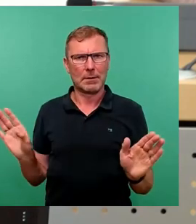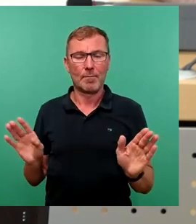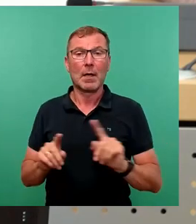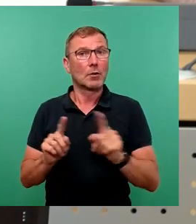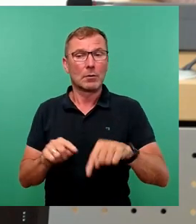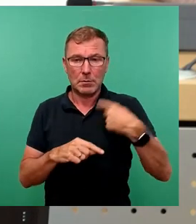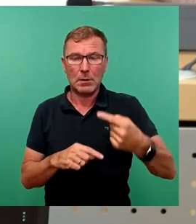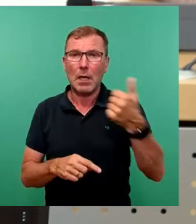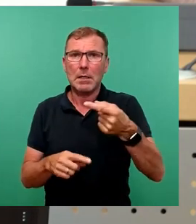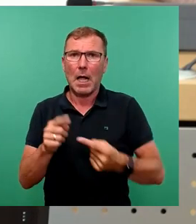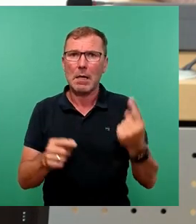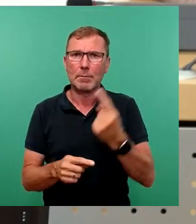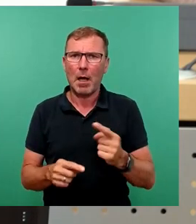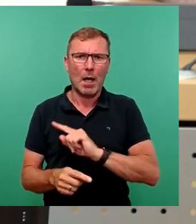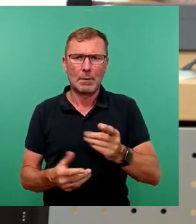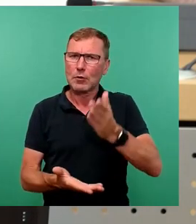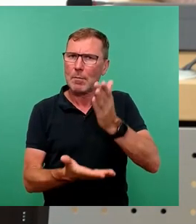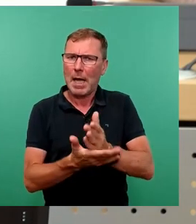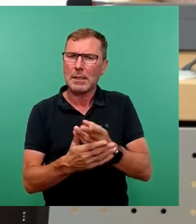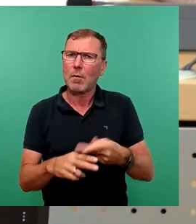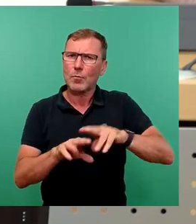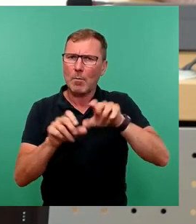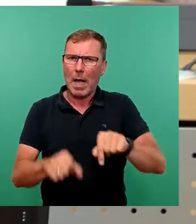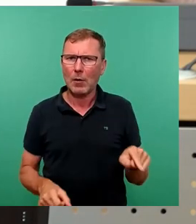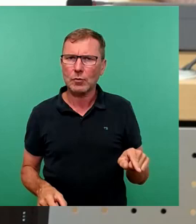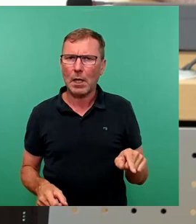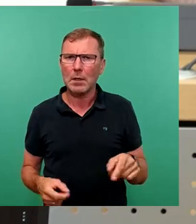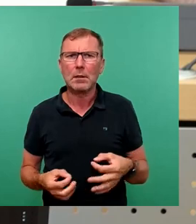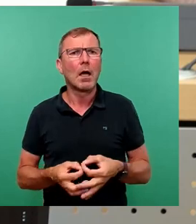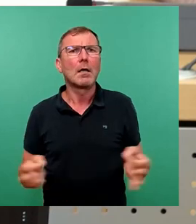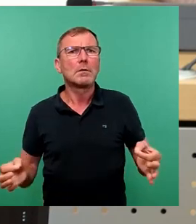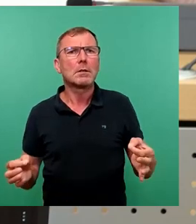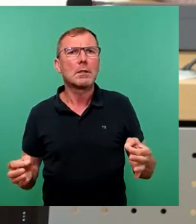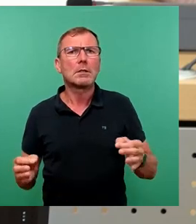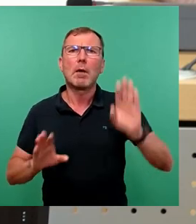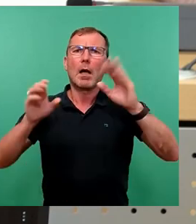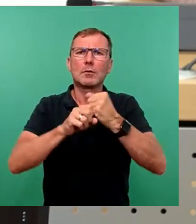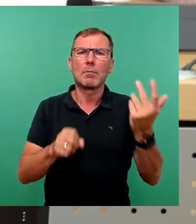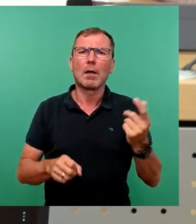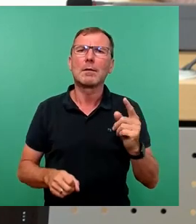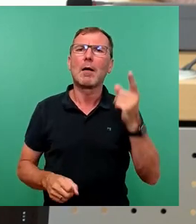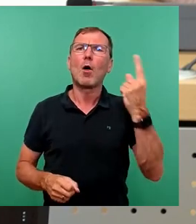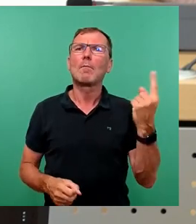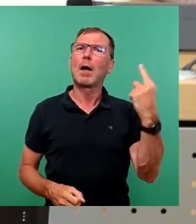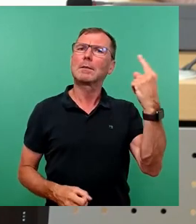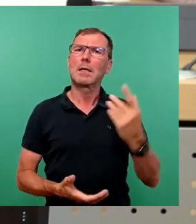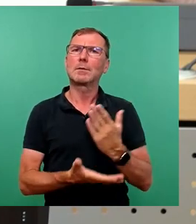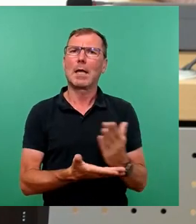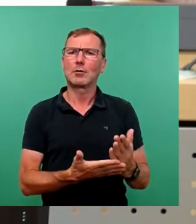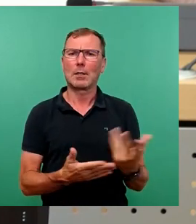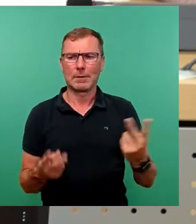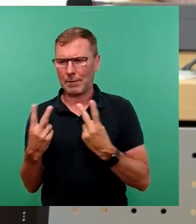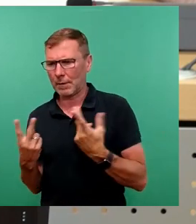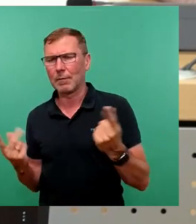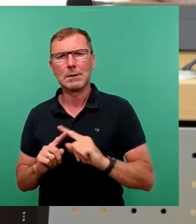anderthalb Jahre bis zum Ende des Doppelhaushaltes absolut nichts mehr zu melden. Dieser Staat, der Oberbürgermeister, wird entscheiden, was wichtig und was nicht wichtig